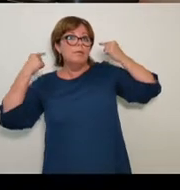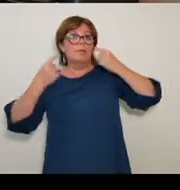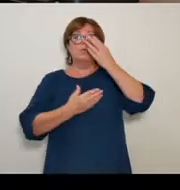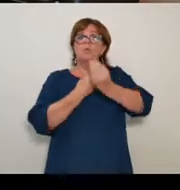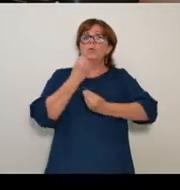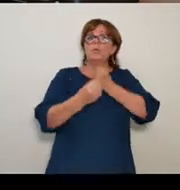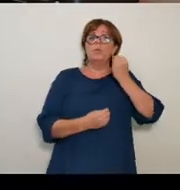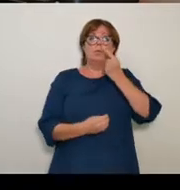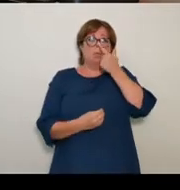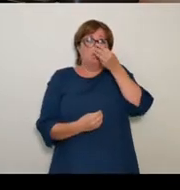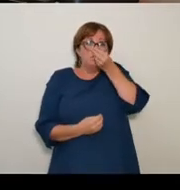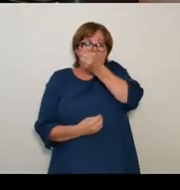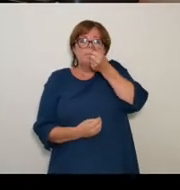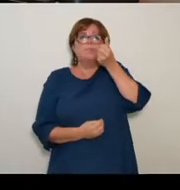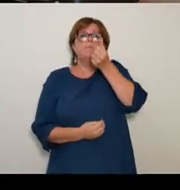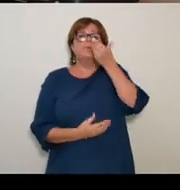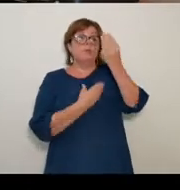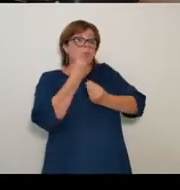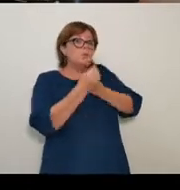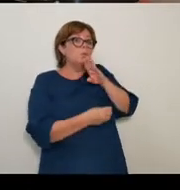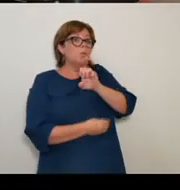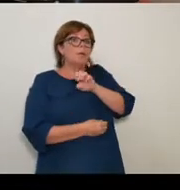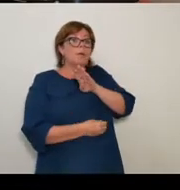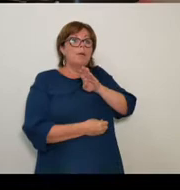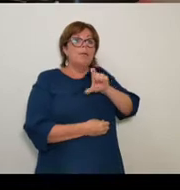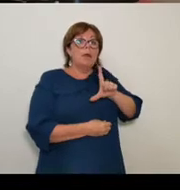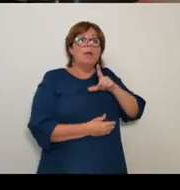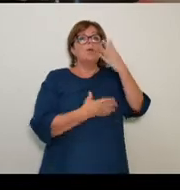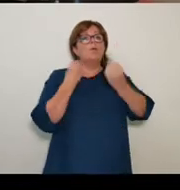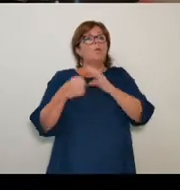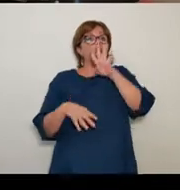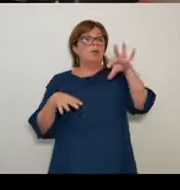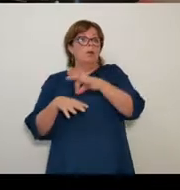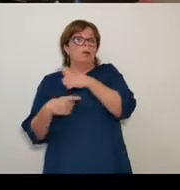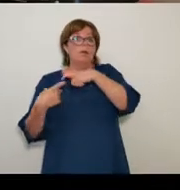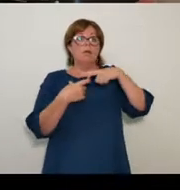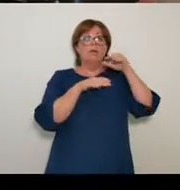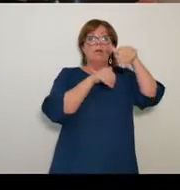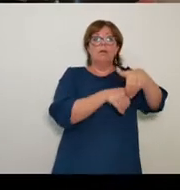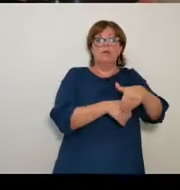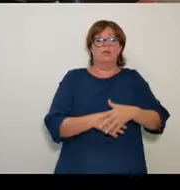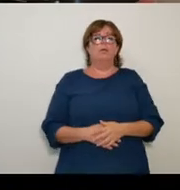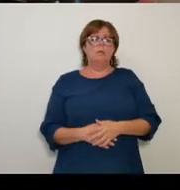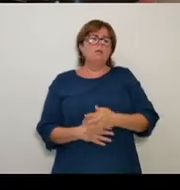Marie Hortin, Babel, quatre mariages et un enterrement » et bien d'autres,